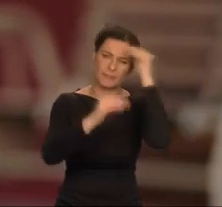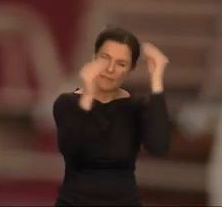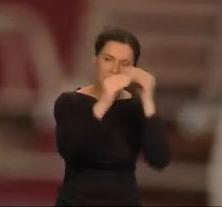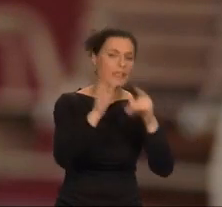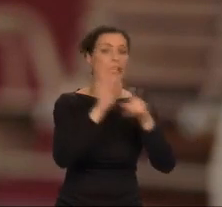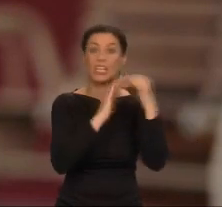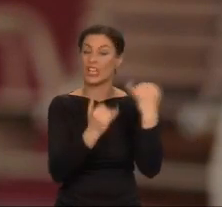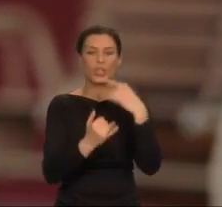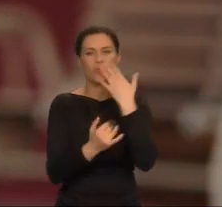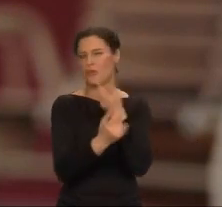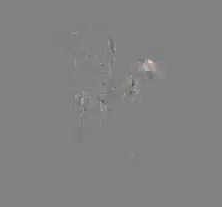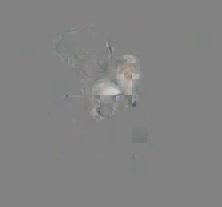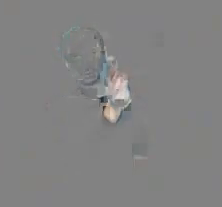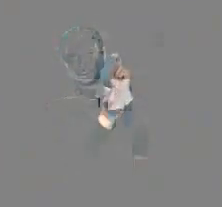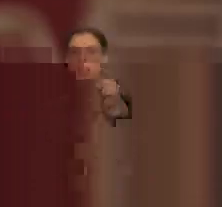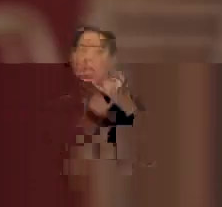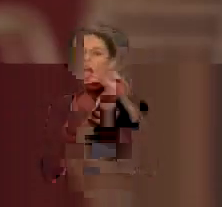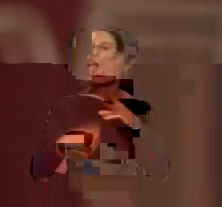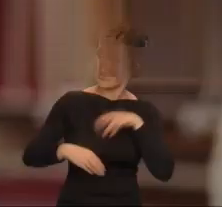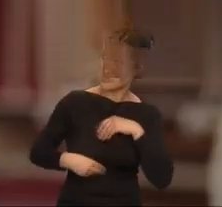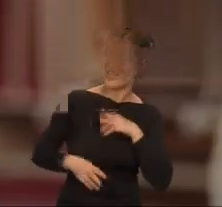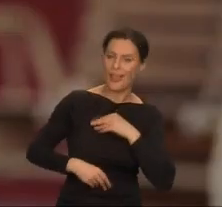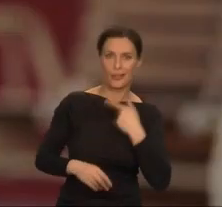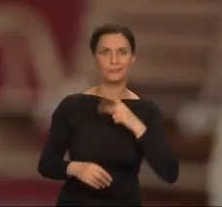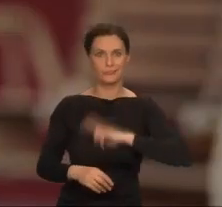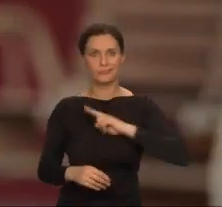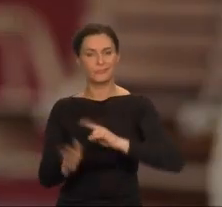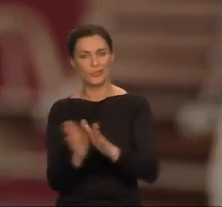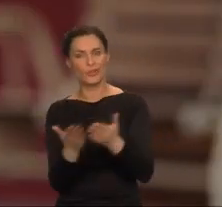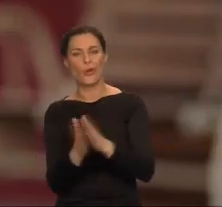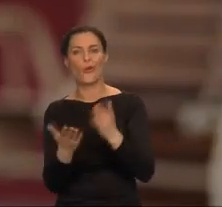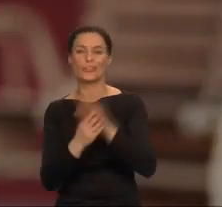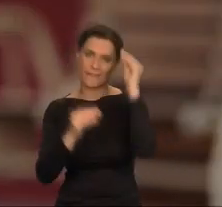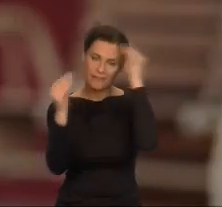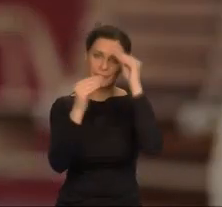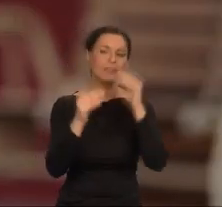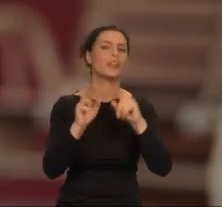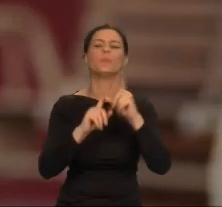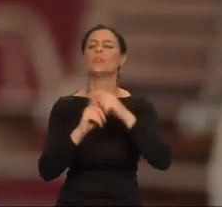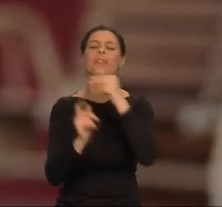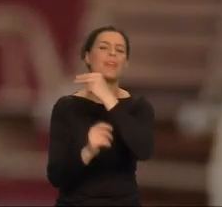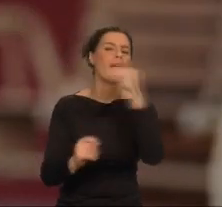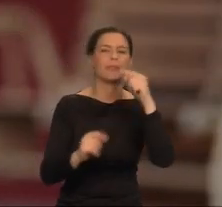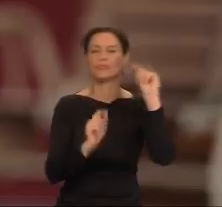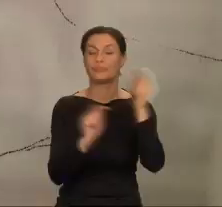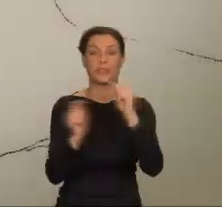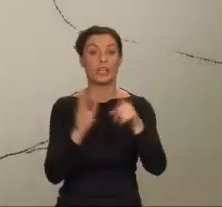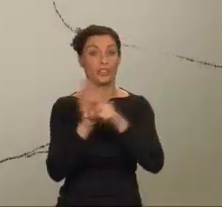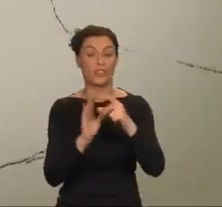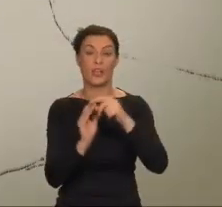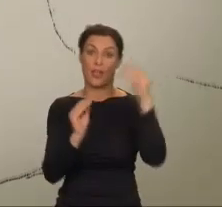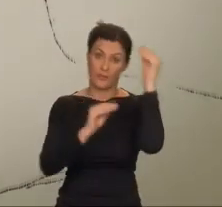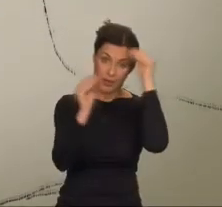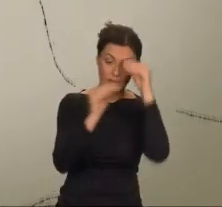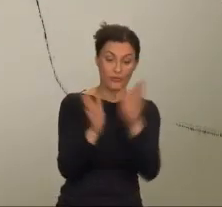sprzeciwiali. Toczono wielkie dyskusje, czy science fiction jest miejsce